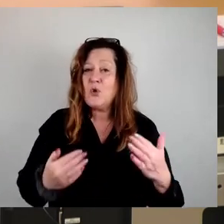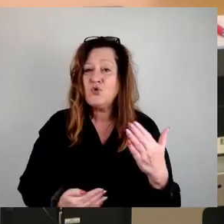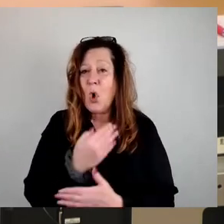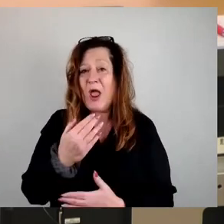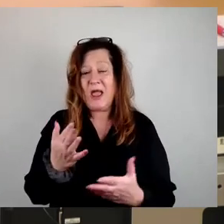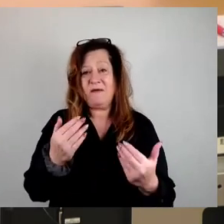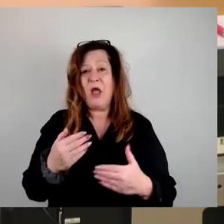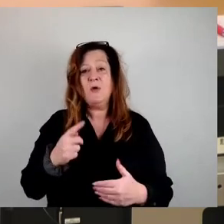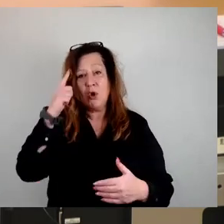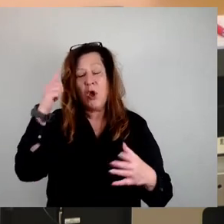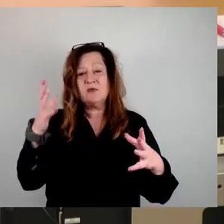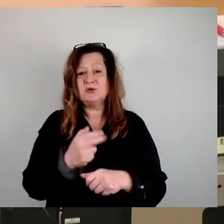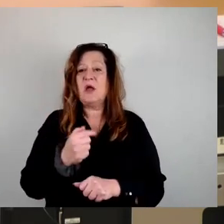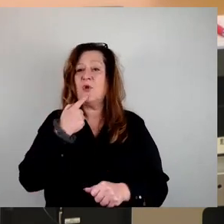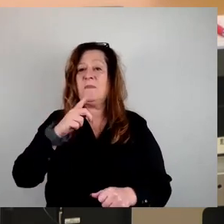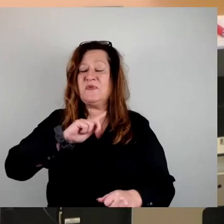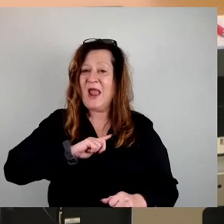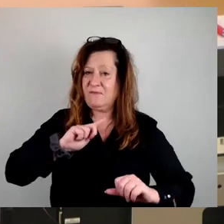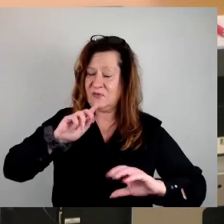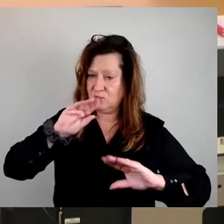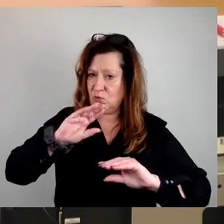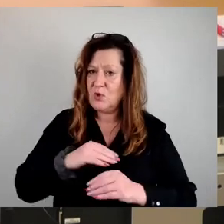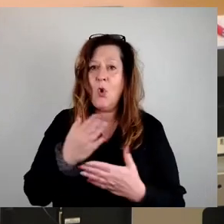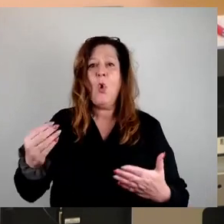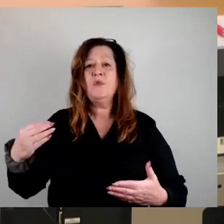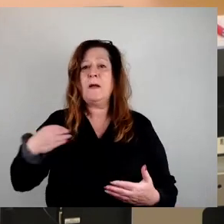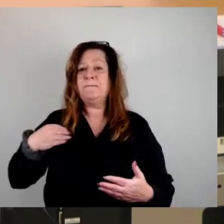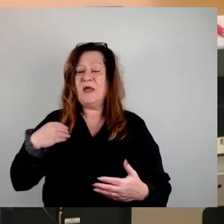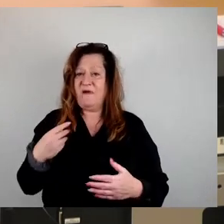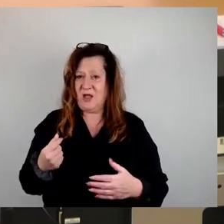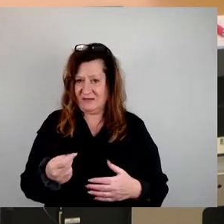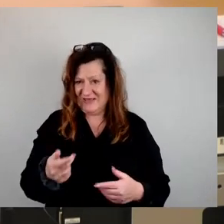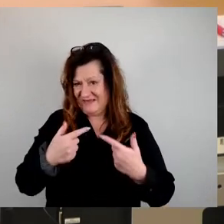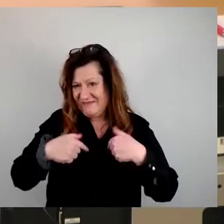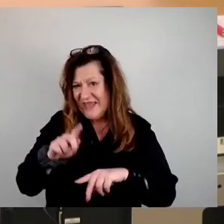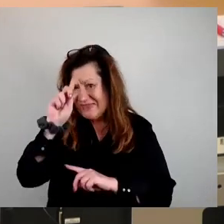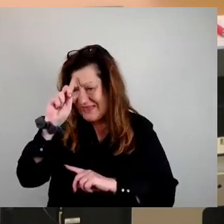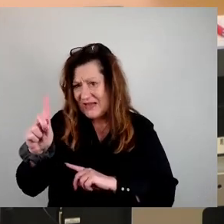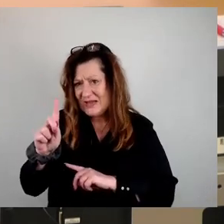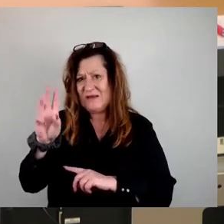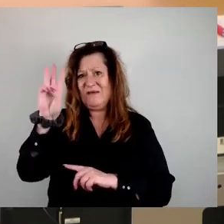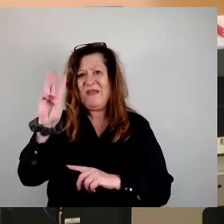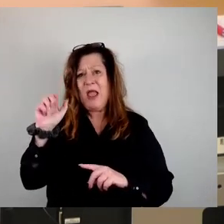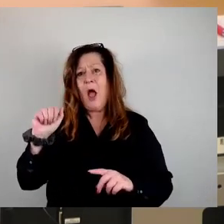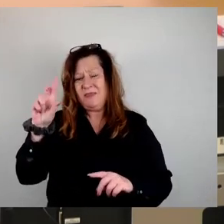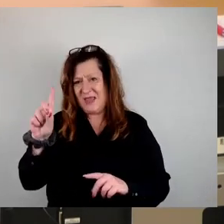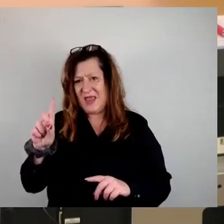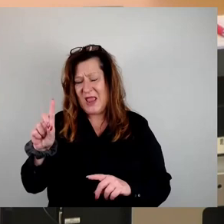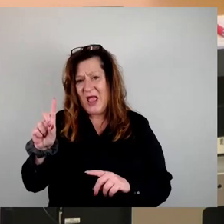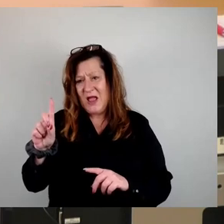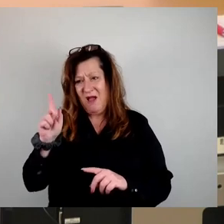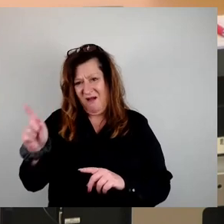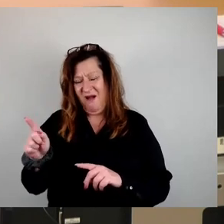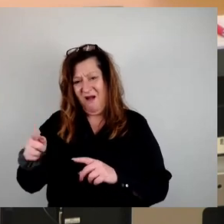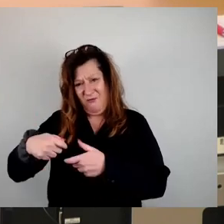sind oder ob es vielleicht ein privater Investor ist. Wir glauben, die WED wird bei einem Verkauf verantwortlich mit den Wohnungen